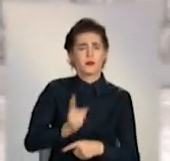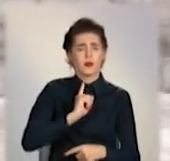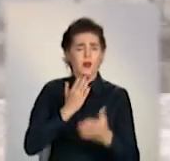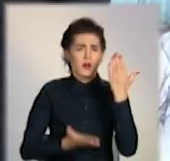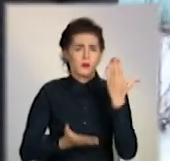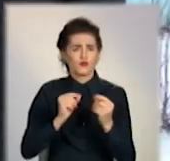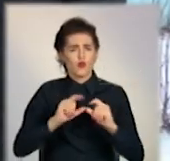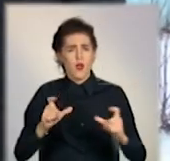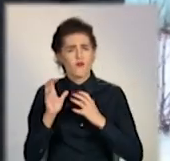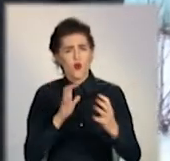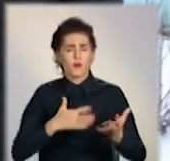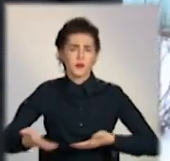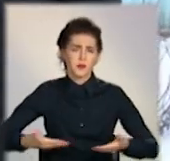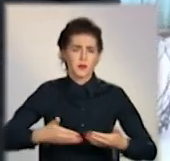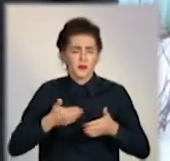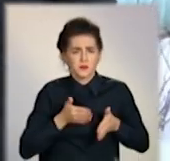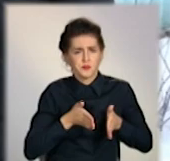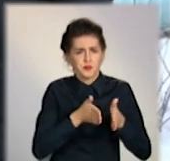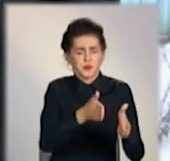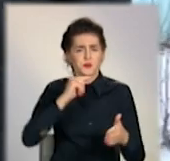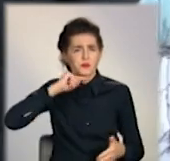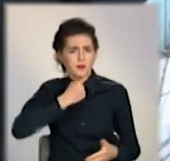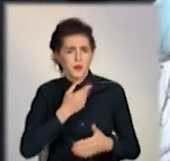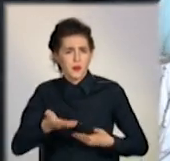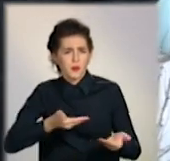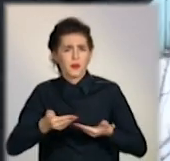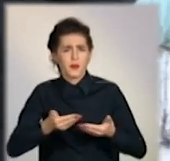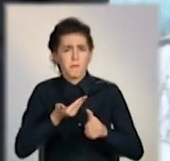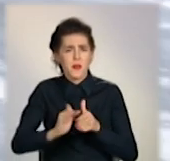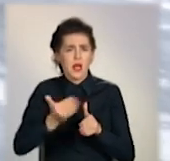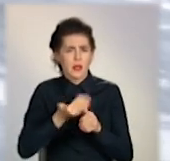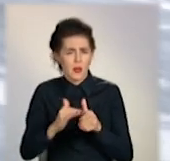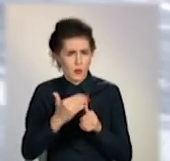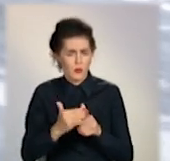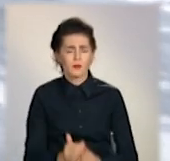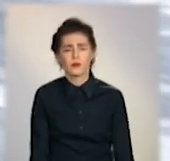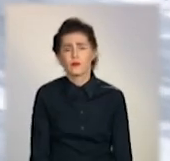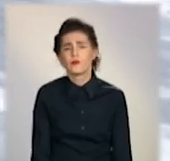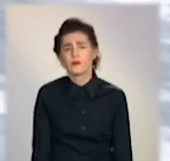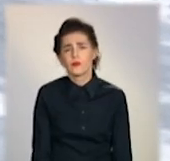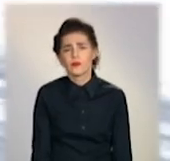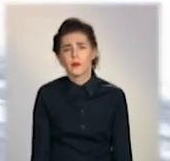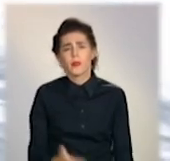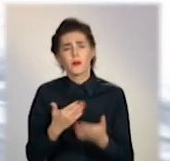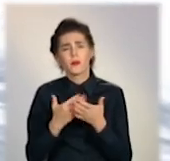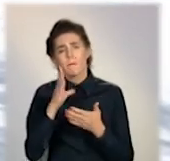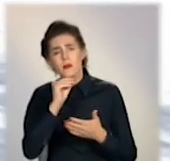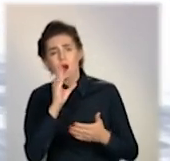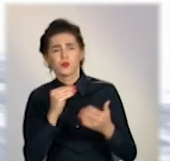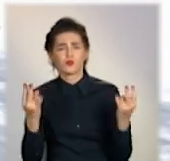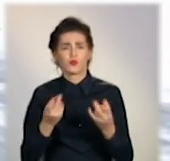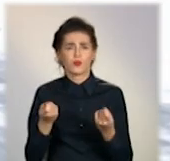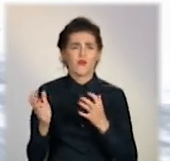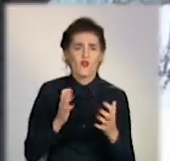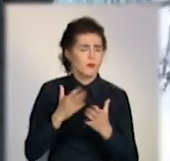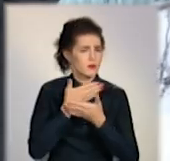або пішки. Побочинки. Побочинки. Та не йдемо, а полземо. Отак йдемо. Автобус не ходитиме, маршрутка